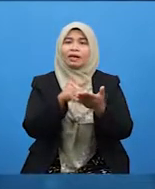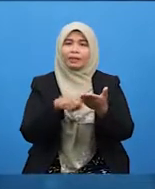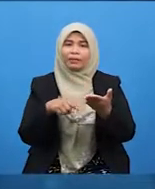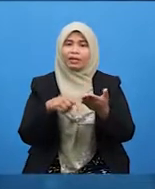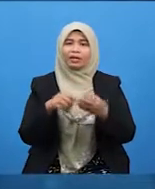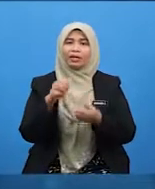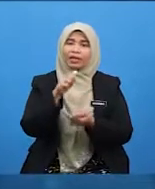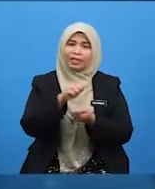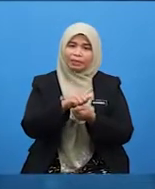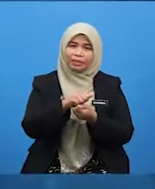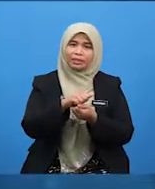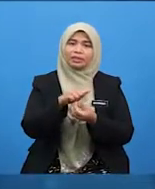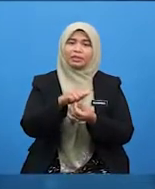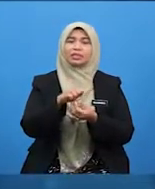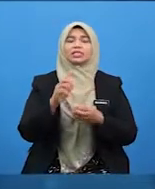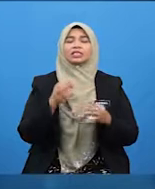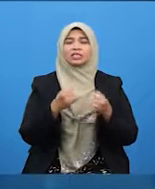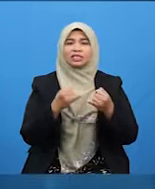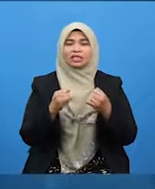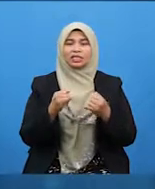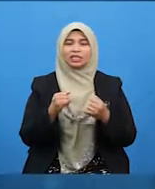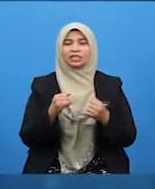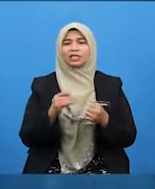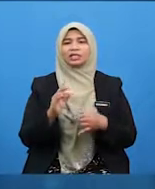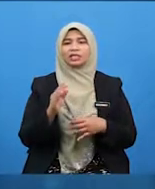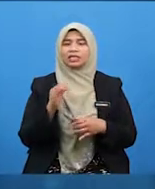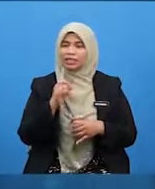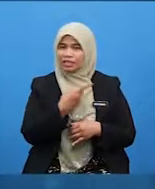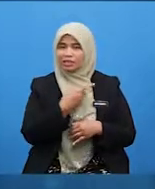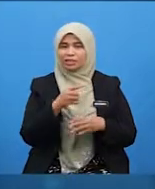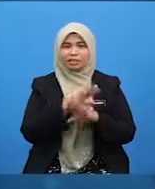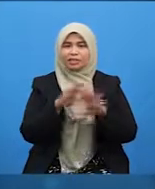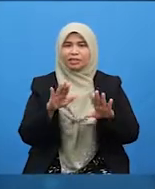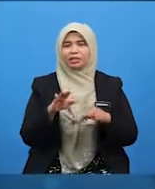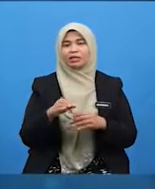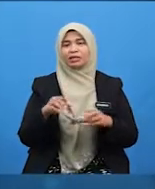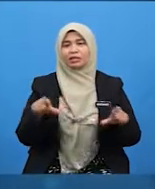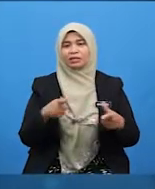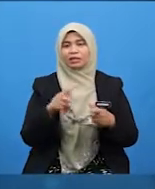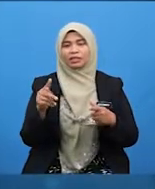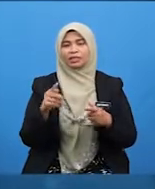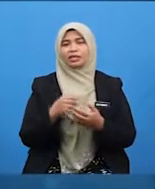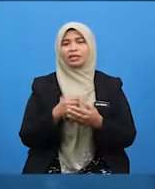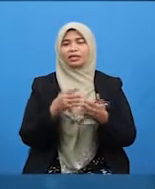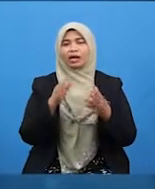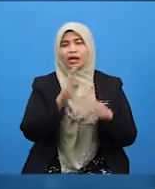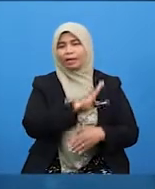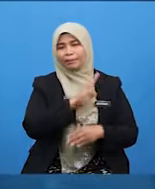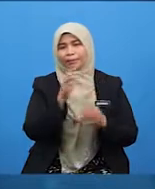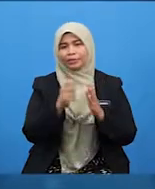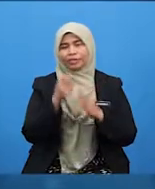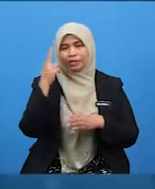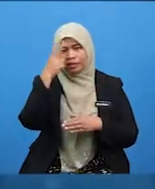akibat jika sekiranya kita tidak melaksanakan adab